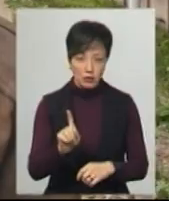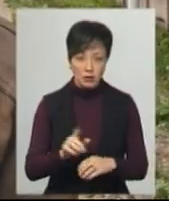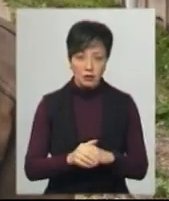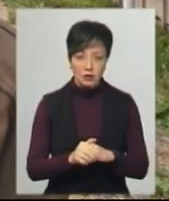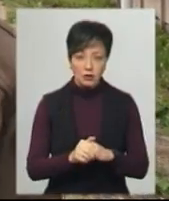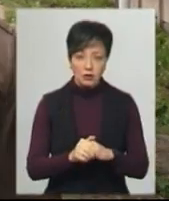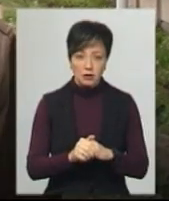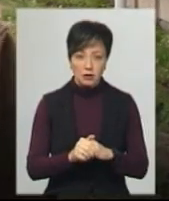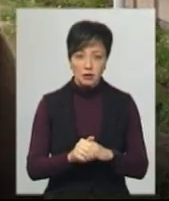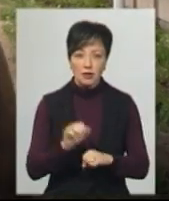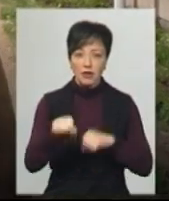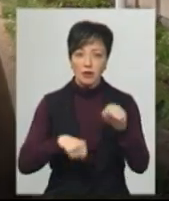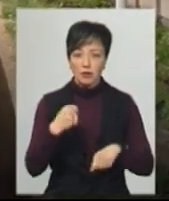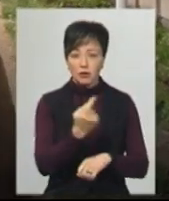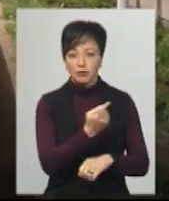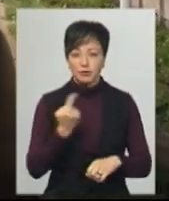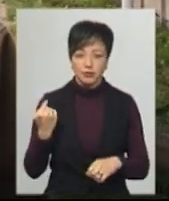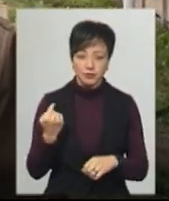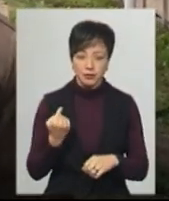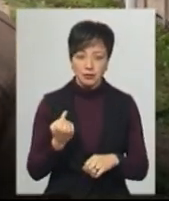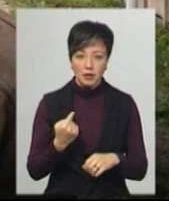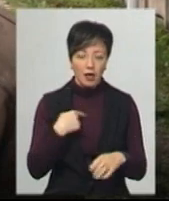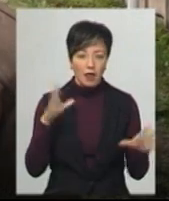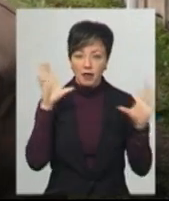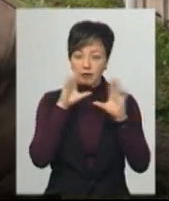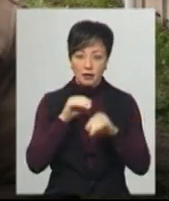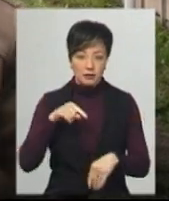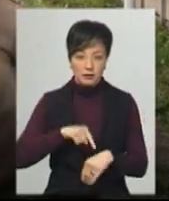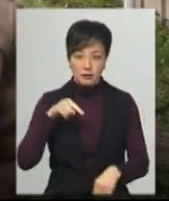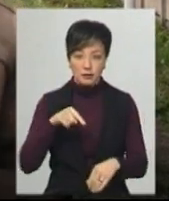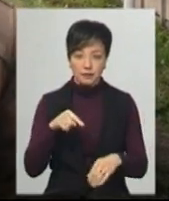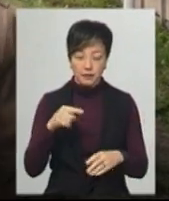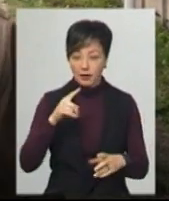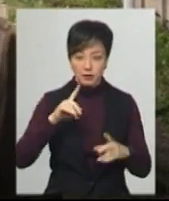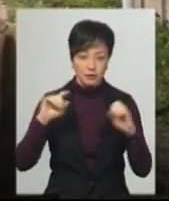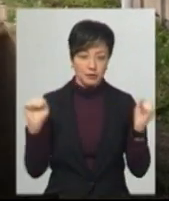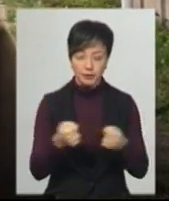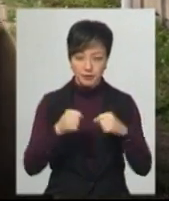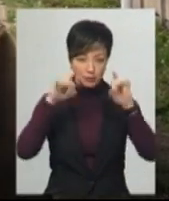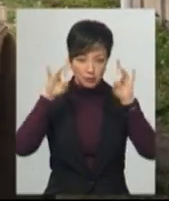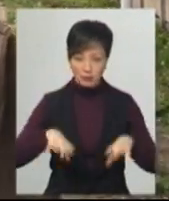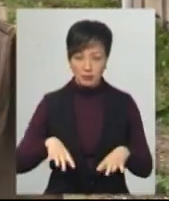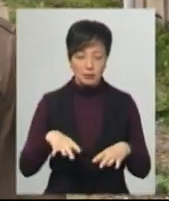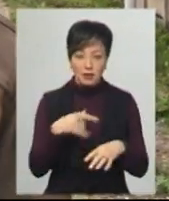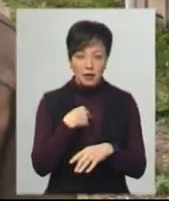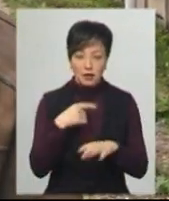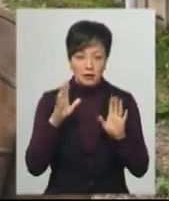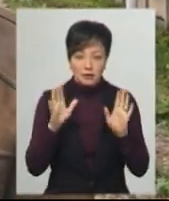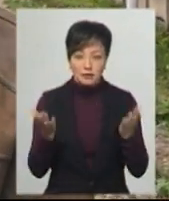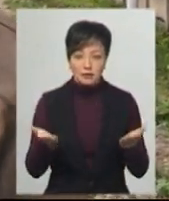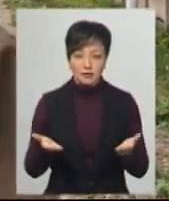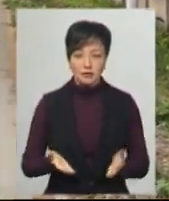замінила велосипед і вискочила звідти на цей. Я не сподіваю зареагувати. Ну так, все, якось спонтанно, що навіть на цей.